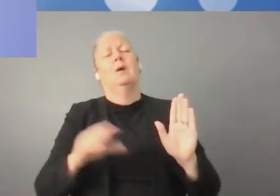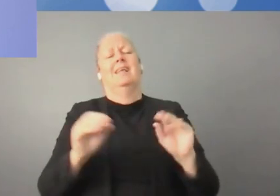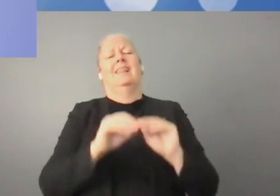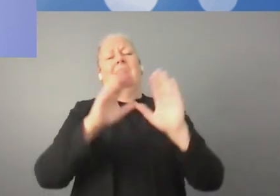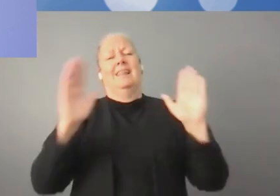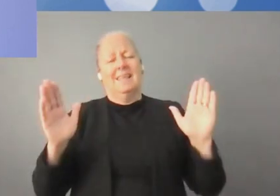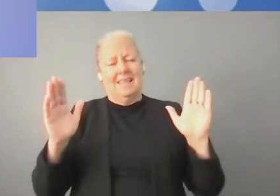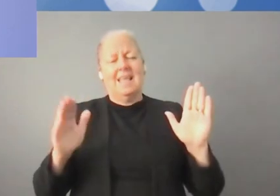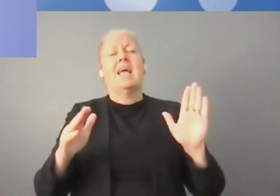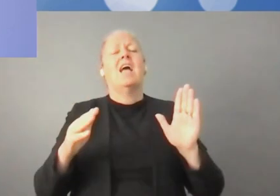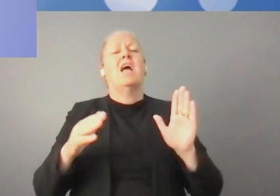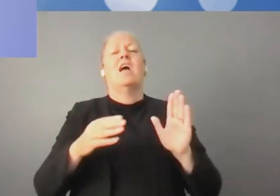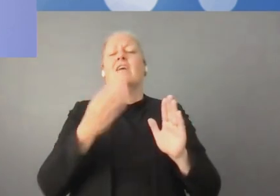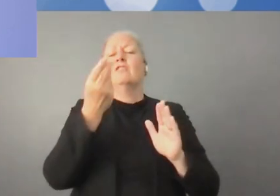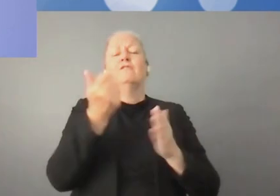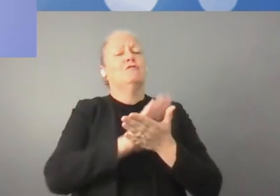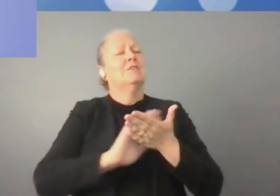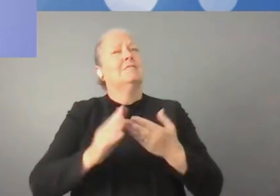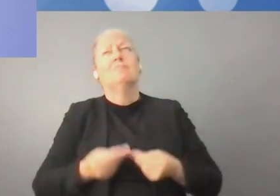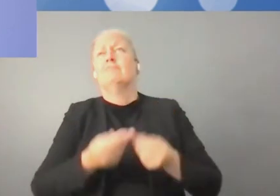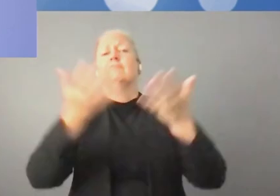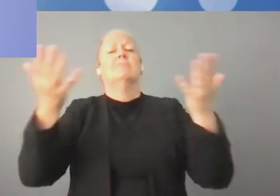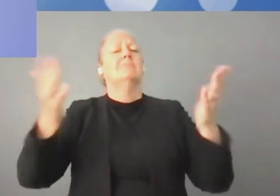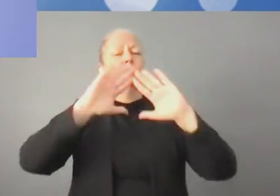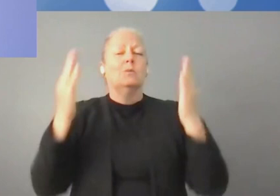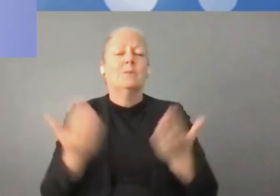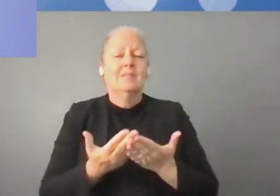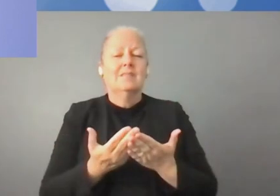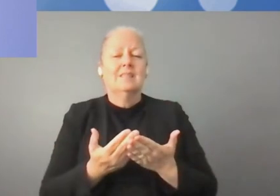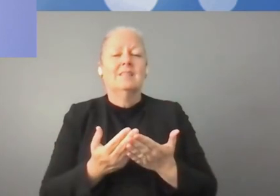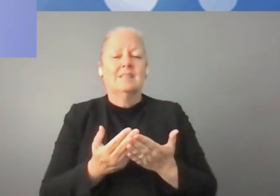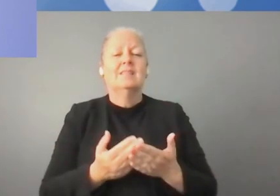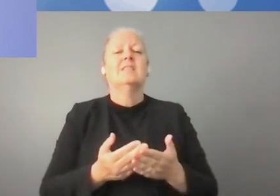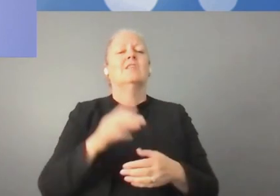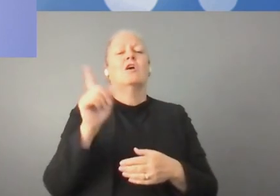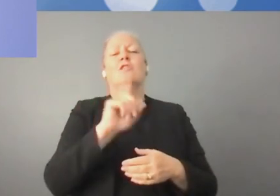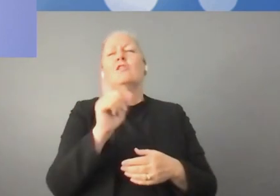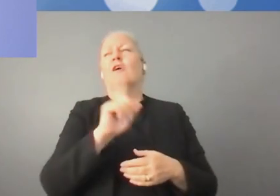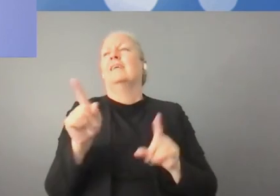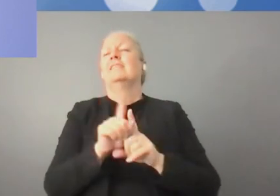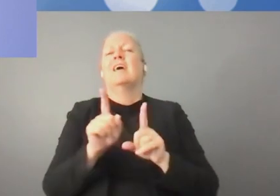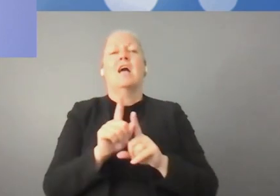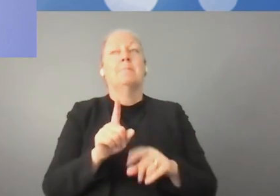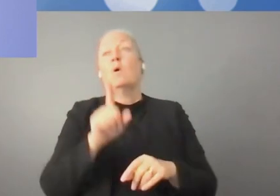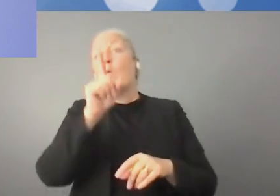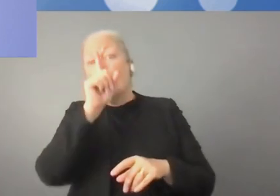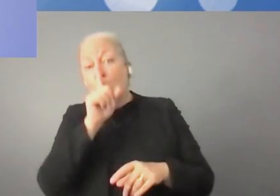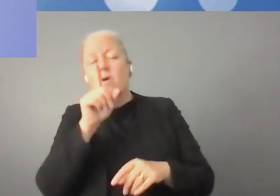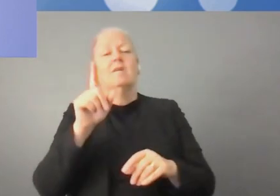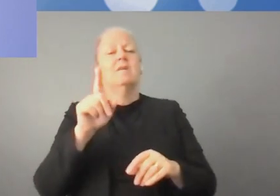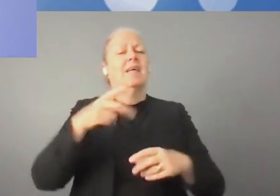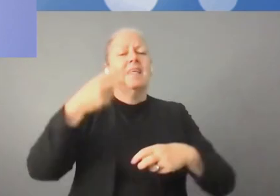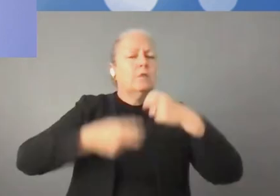Compact. Dans le cadre de cette initiative, nous avons tracé les principes d'un futur